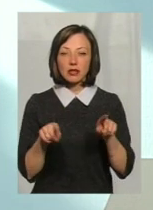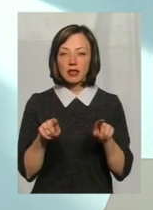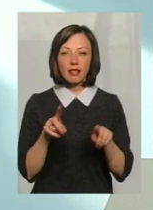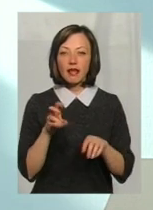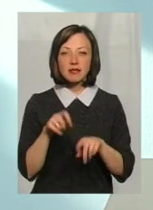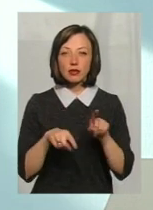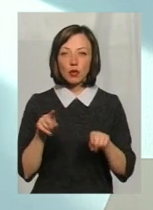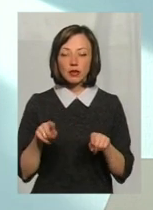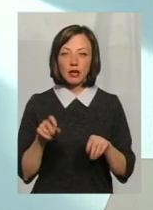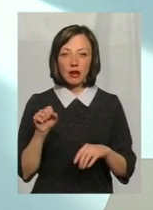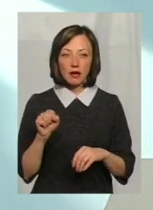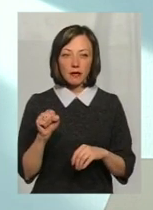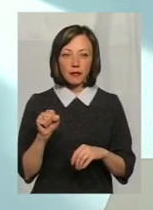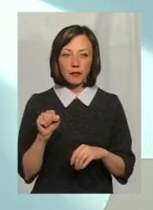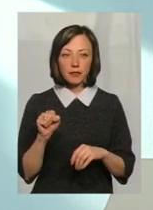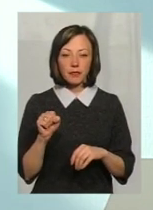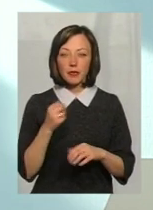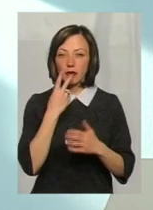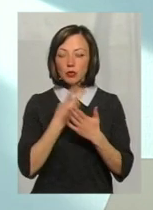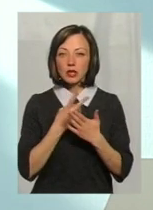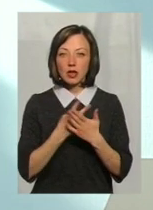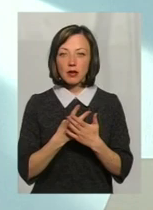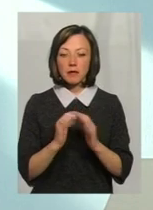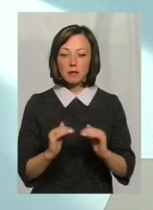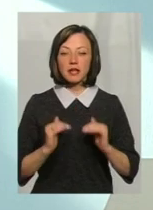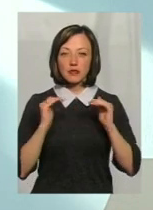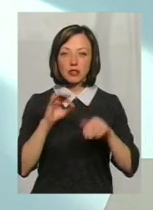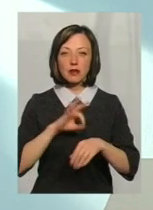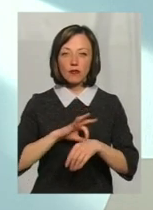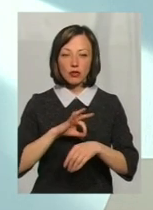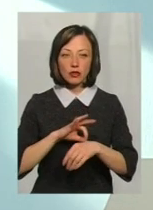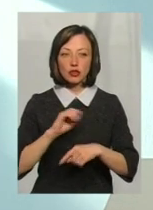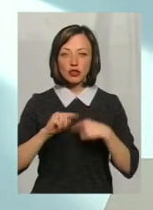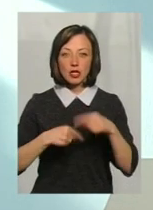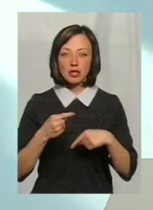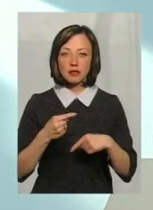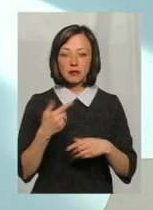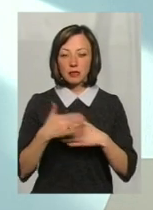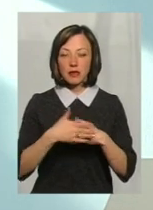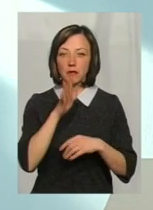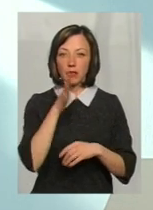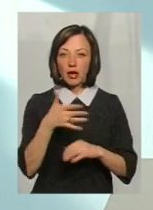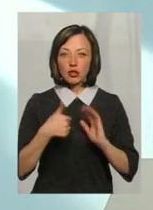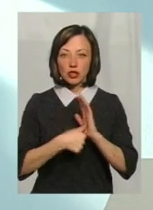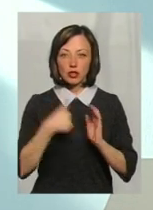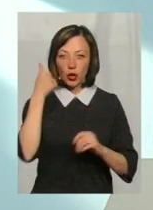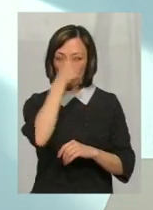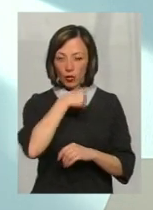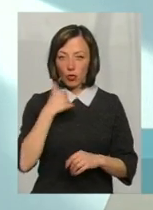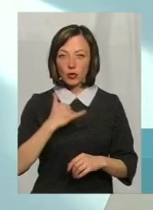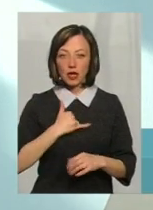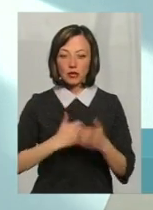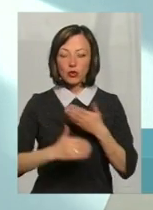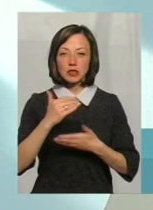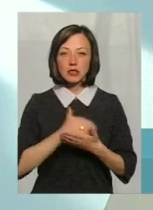сезонний, а спостерігається підвищення цієї захворюваності через приблизно 5-6 років. У нас